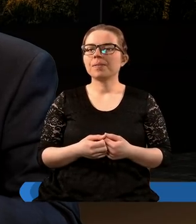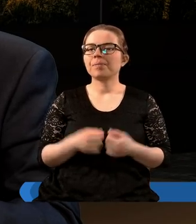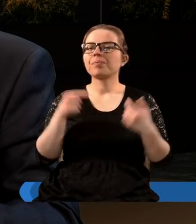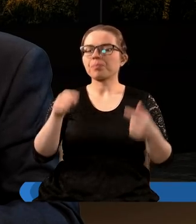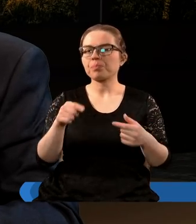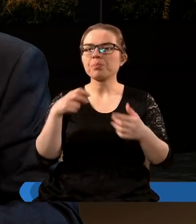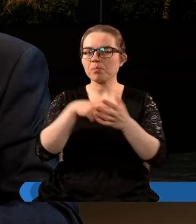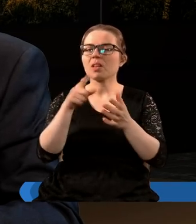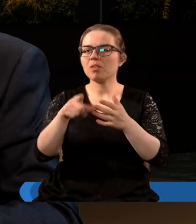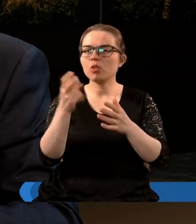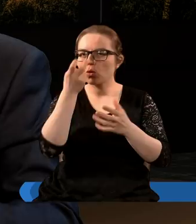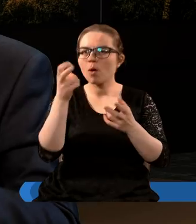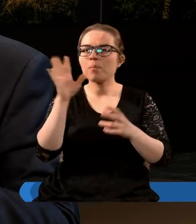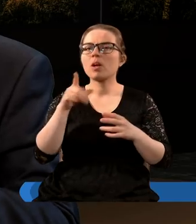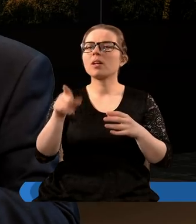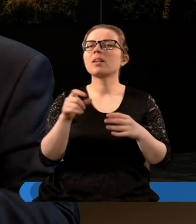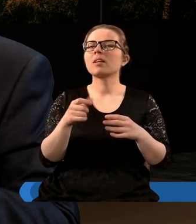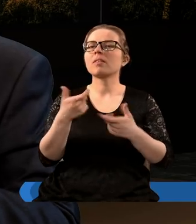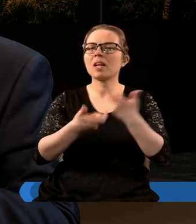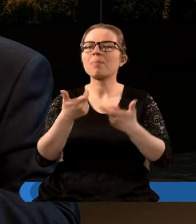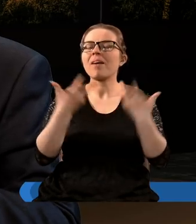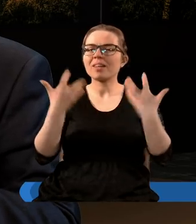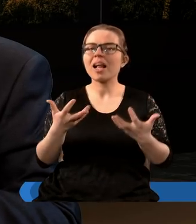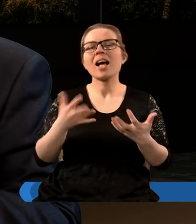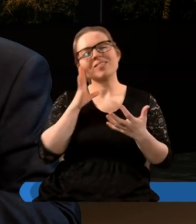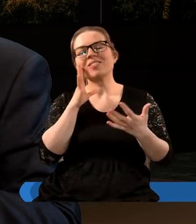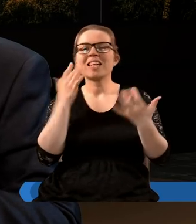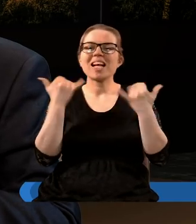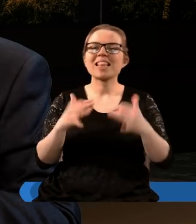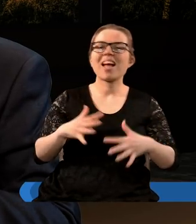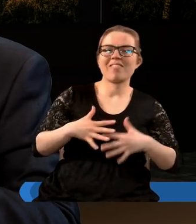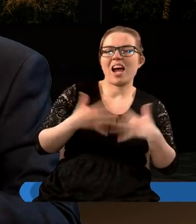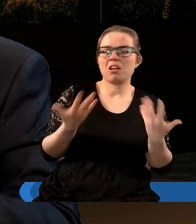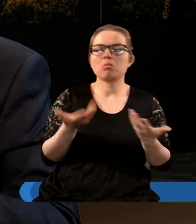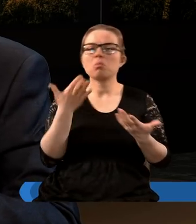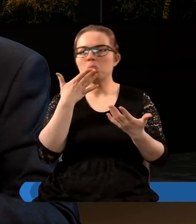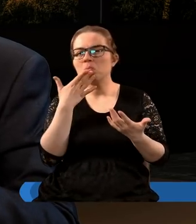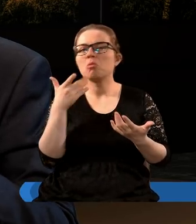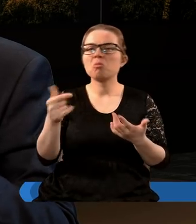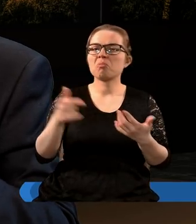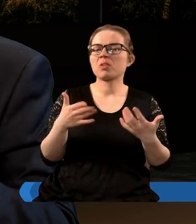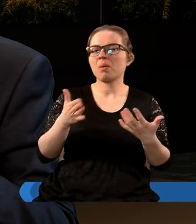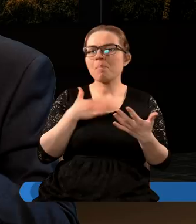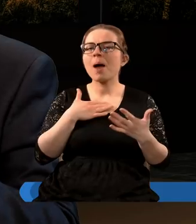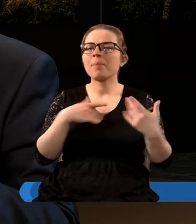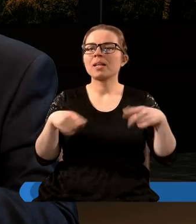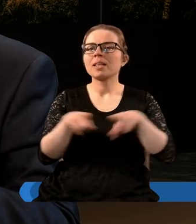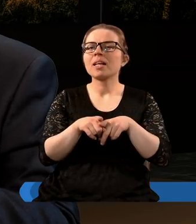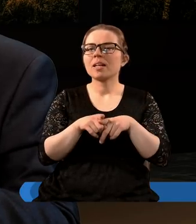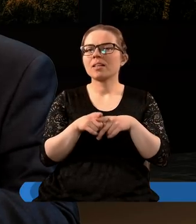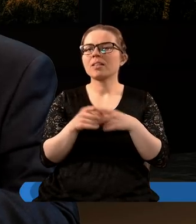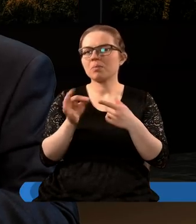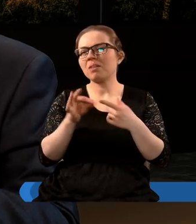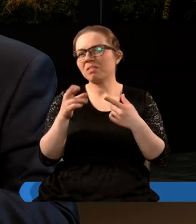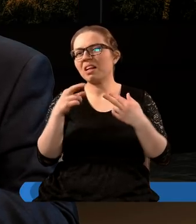występowała ewidentnie przeciwko Bogu, ale starała się sprawić inne wrażenie, prawda? Że reprezentuje Boga. I tutaj mamy też poprzez